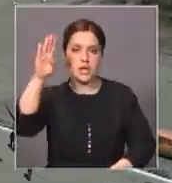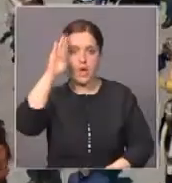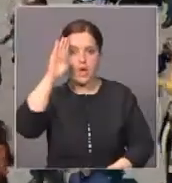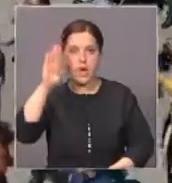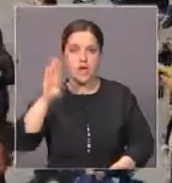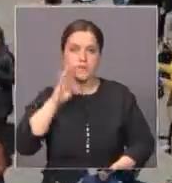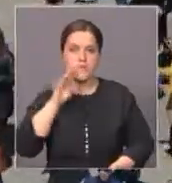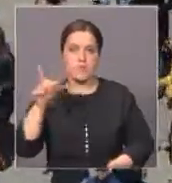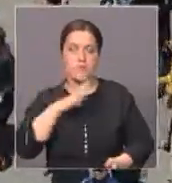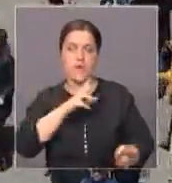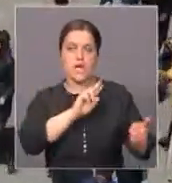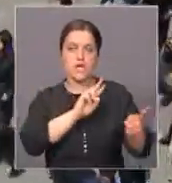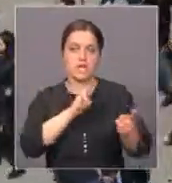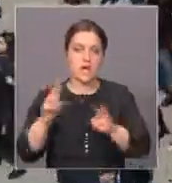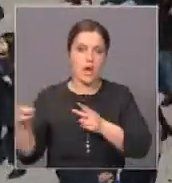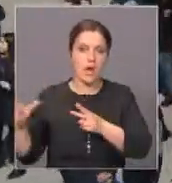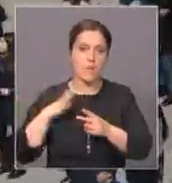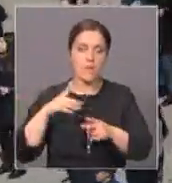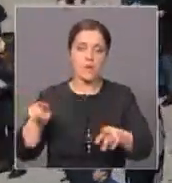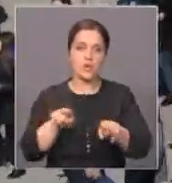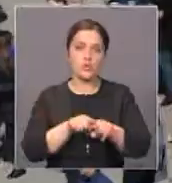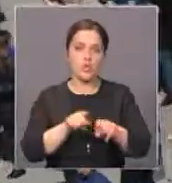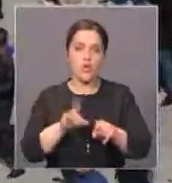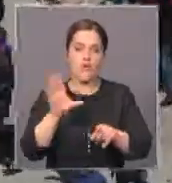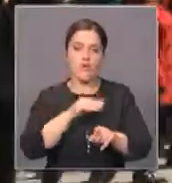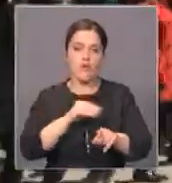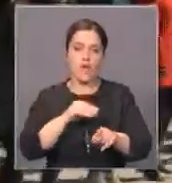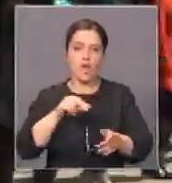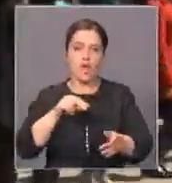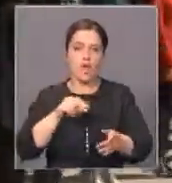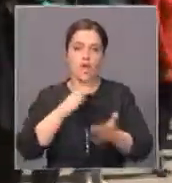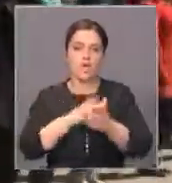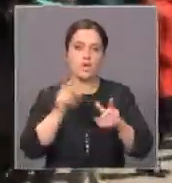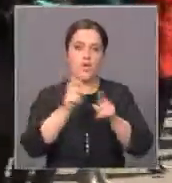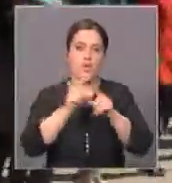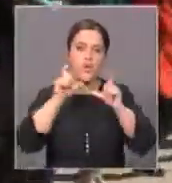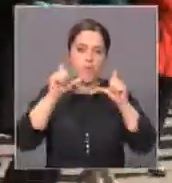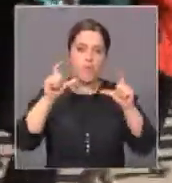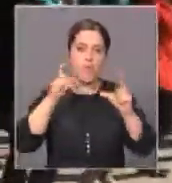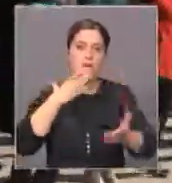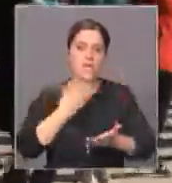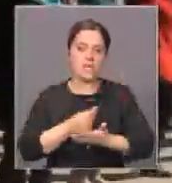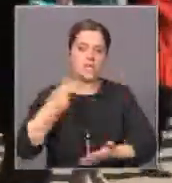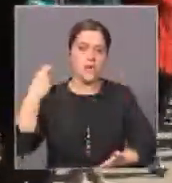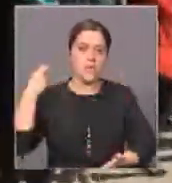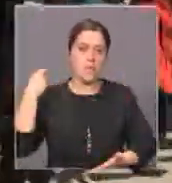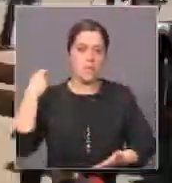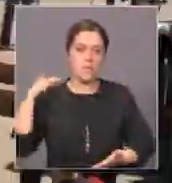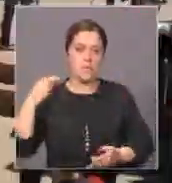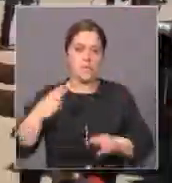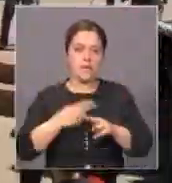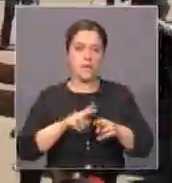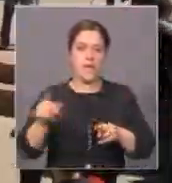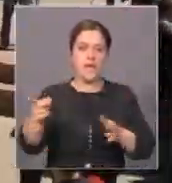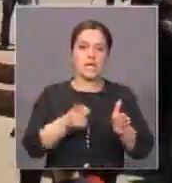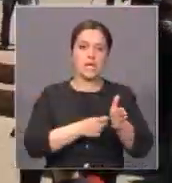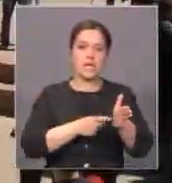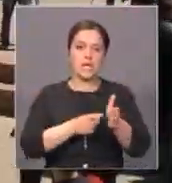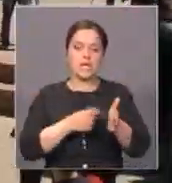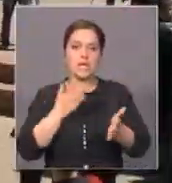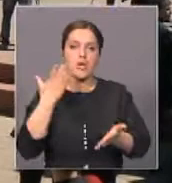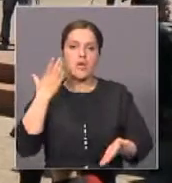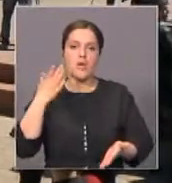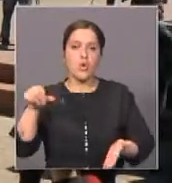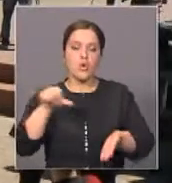Сначала они исполнили танец, а затем дружно выстроились во фразу «Наш лидер». Так творчески карагандинцы обозначили свое